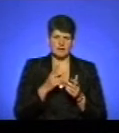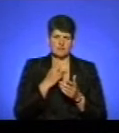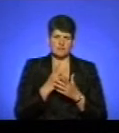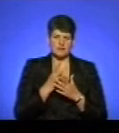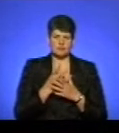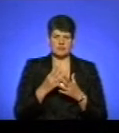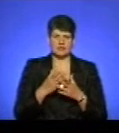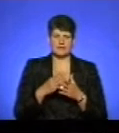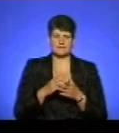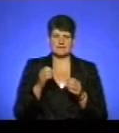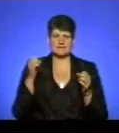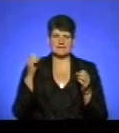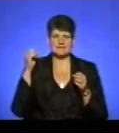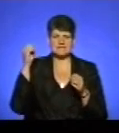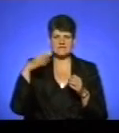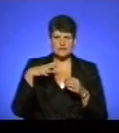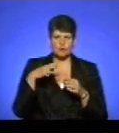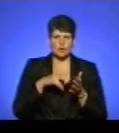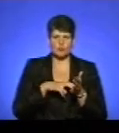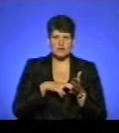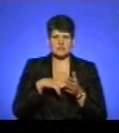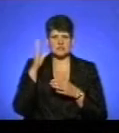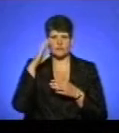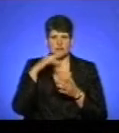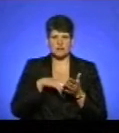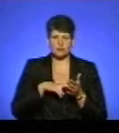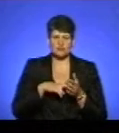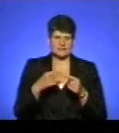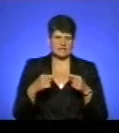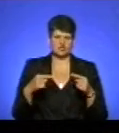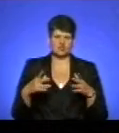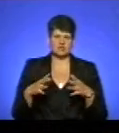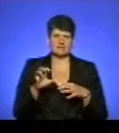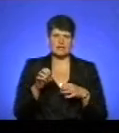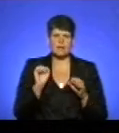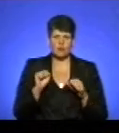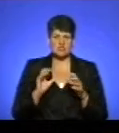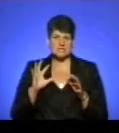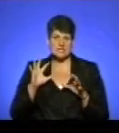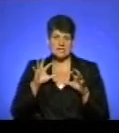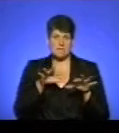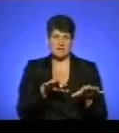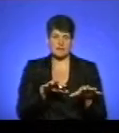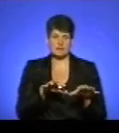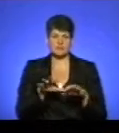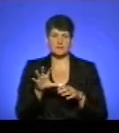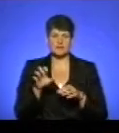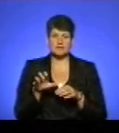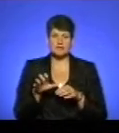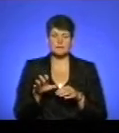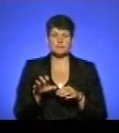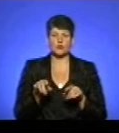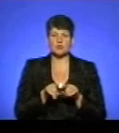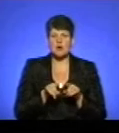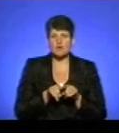як світобоязь, водобоязь і інші. Тварина може нападати на тварину, так